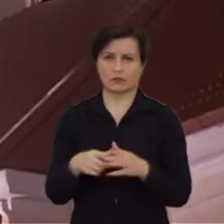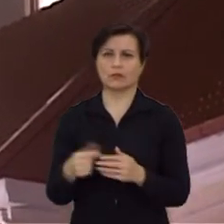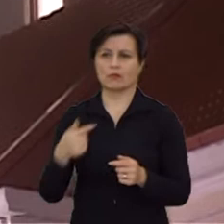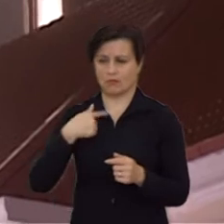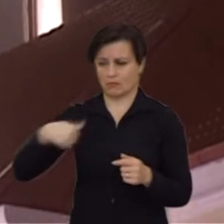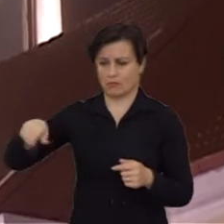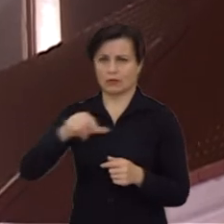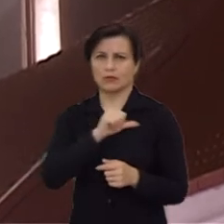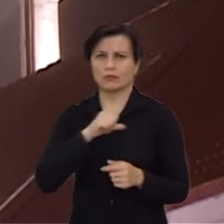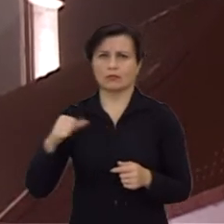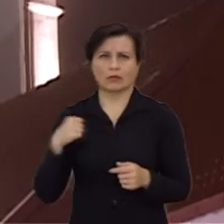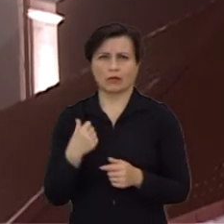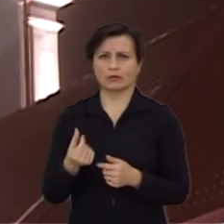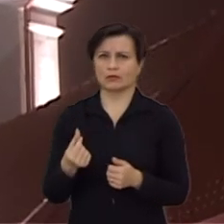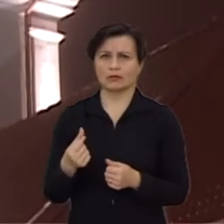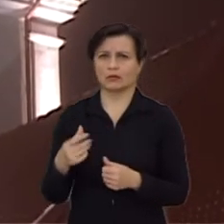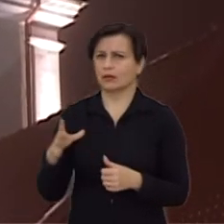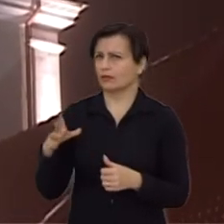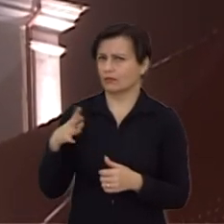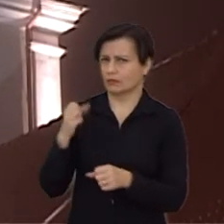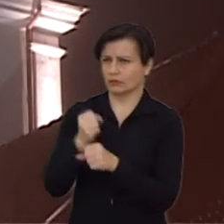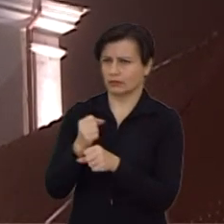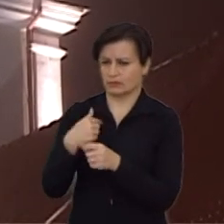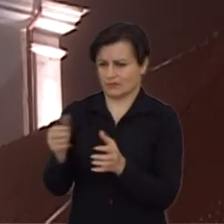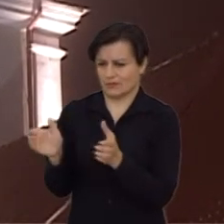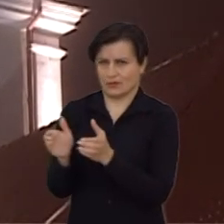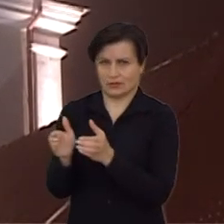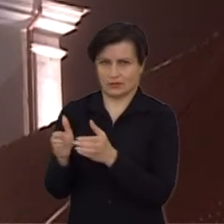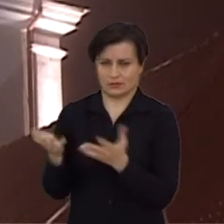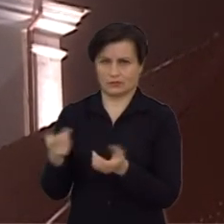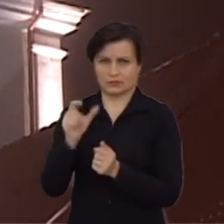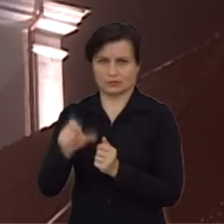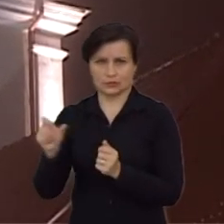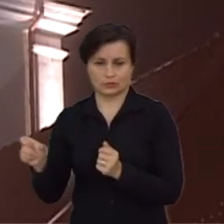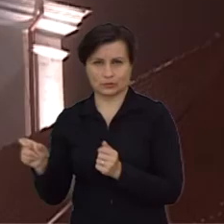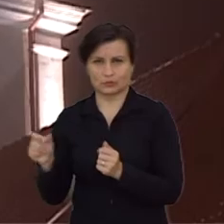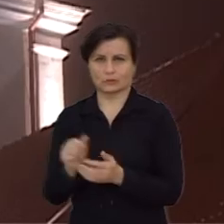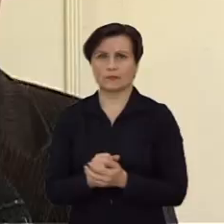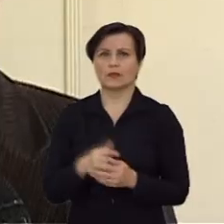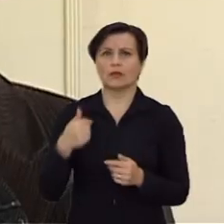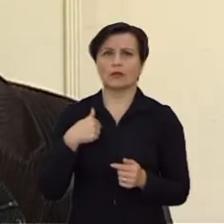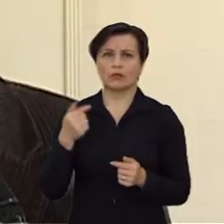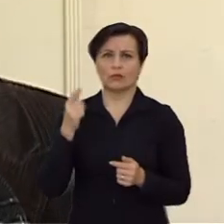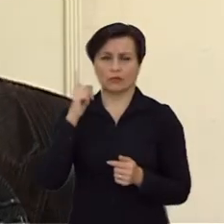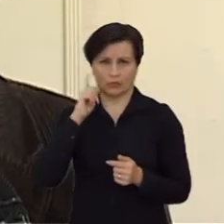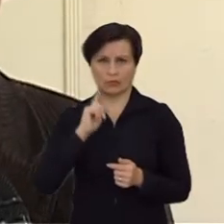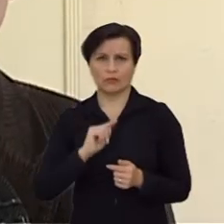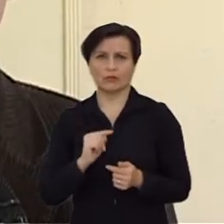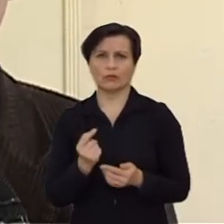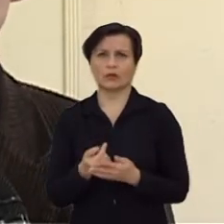savai valdybė, ir nes patys to tikrai niekada nebūtume pasidarę mažą bendruomenę. O šiaip tai,